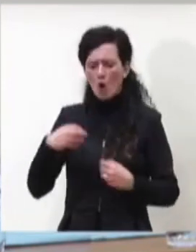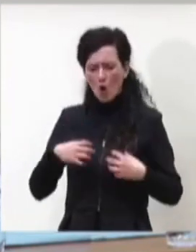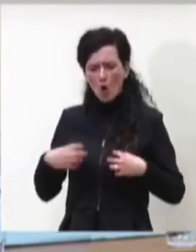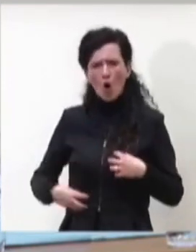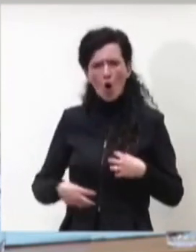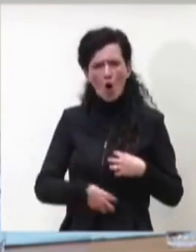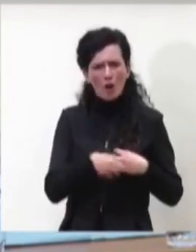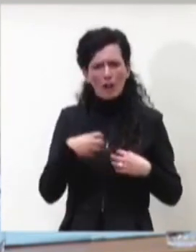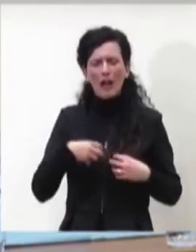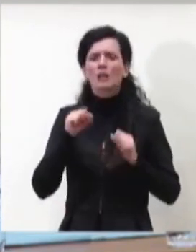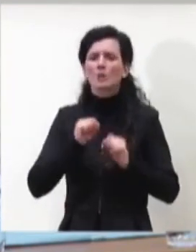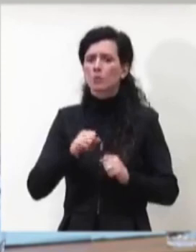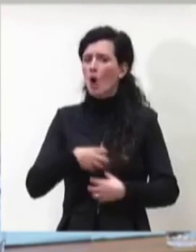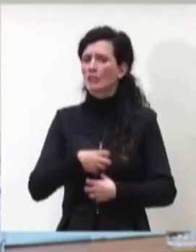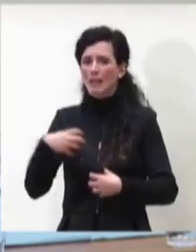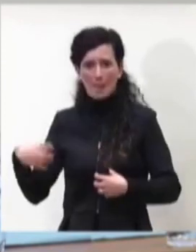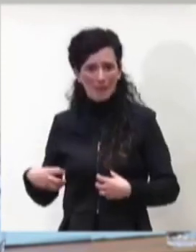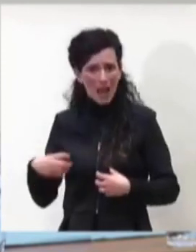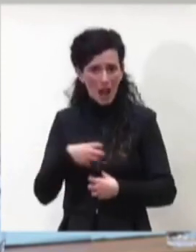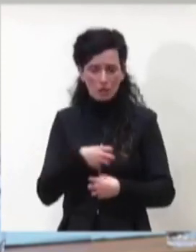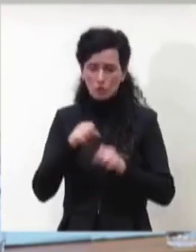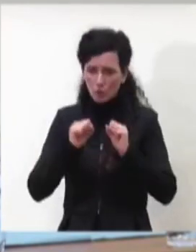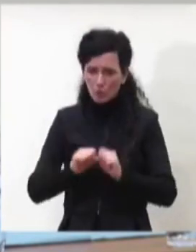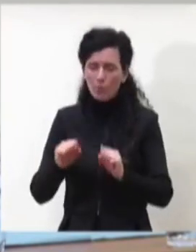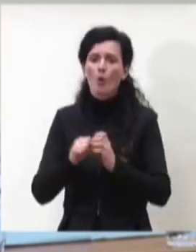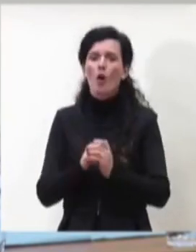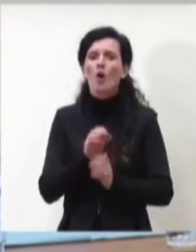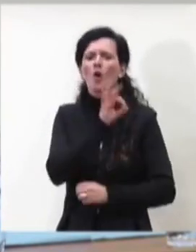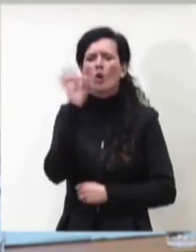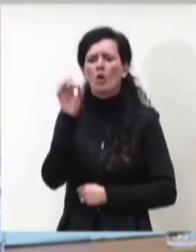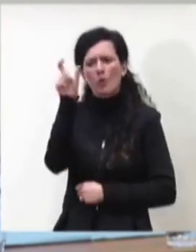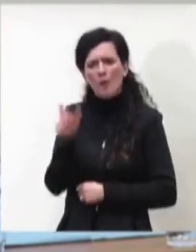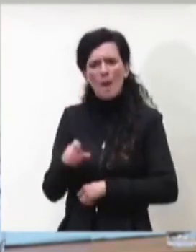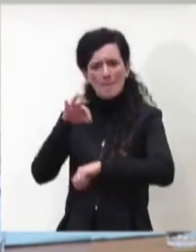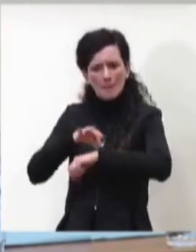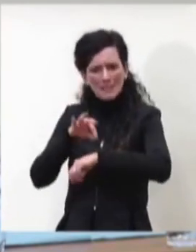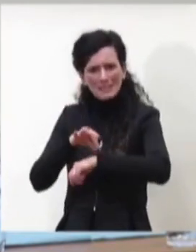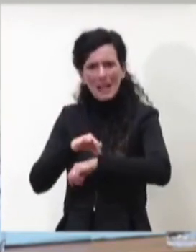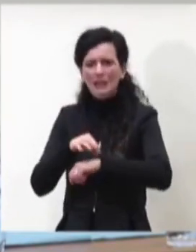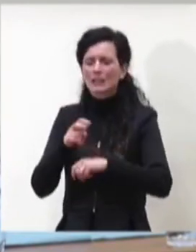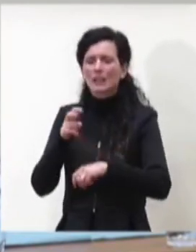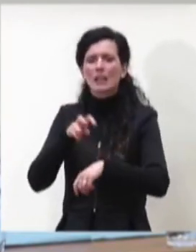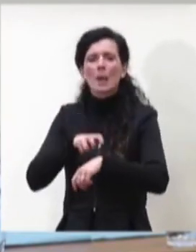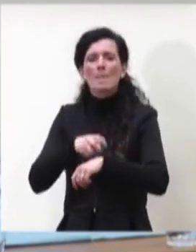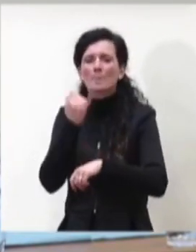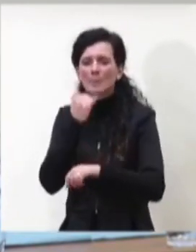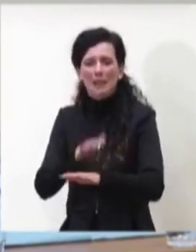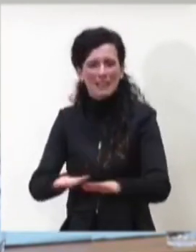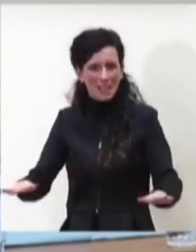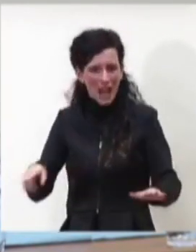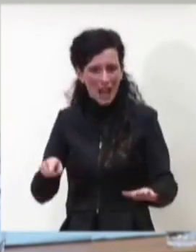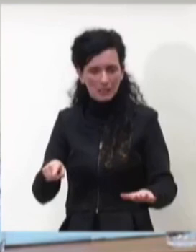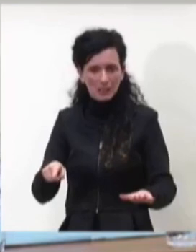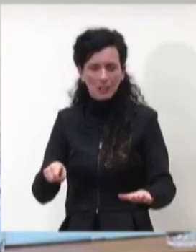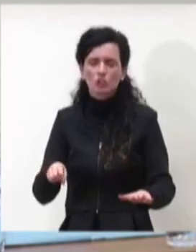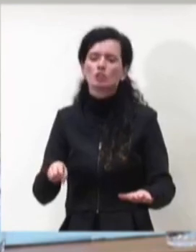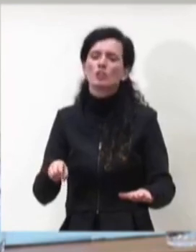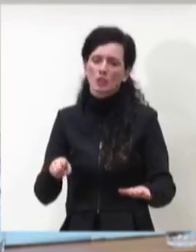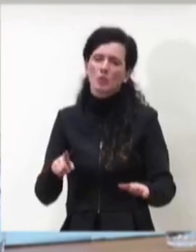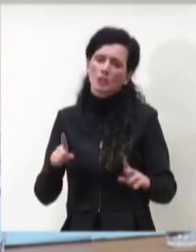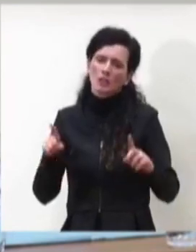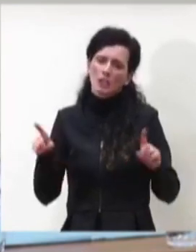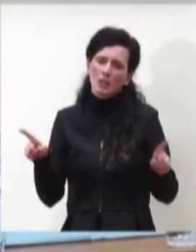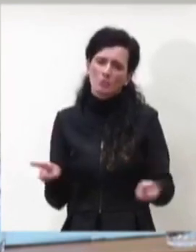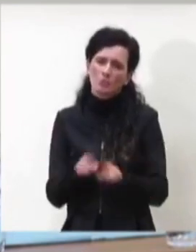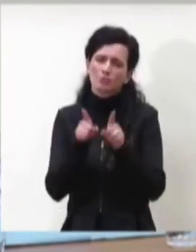e anche indirettamente dei pazienti pediatrici qui provo a smarcare un concetto che